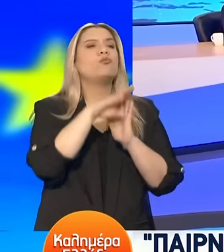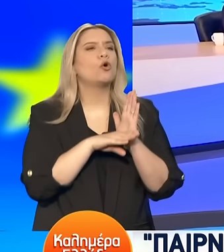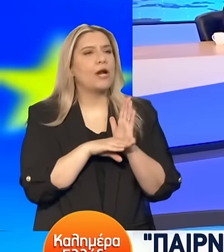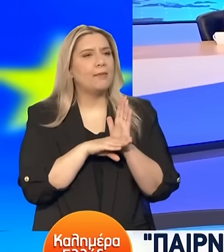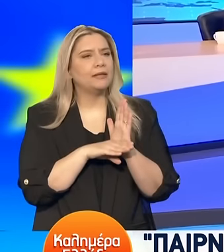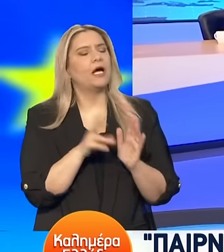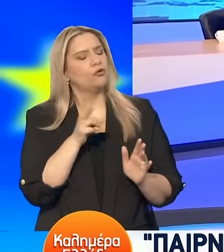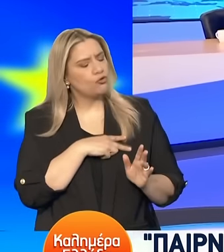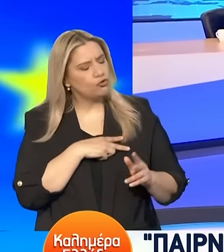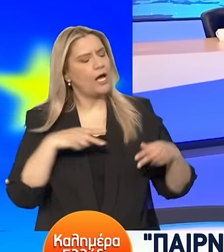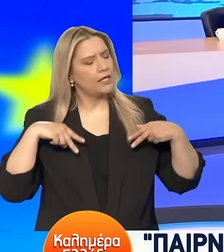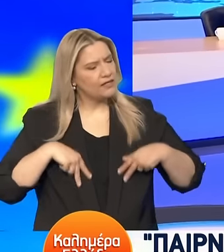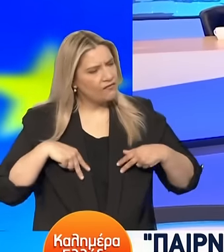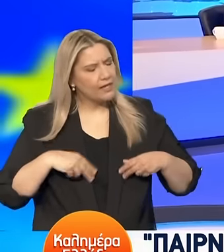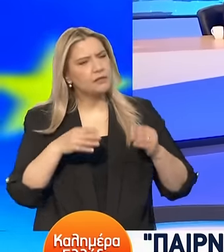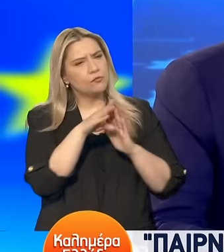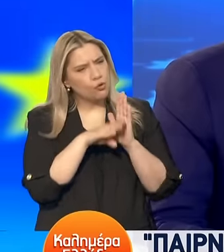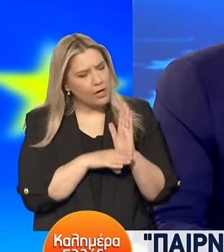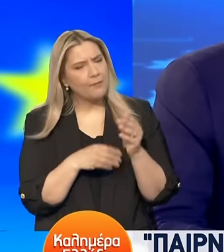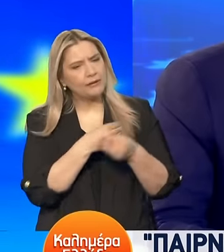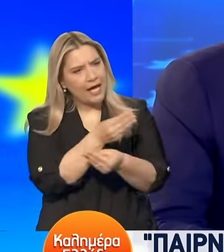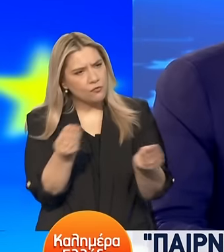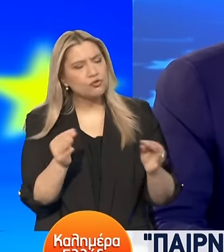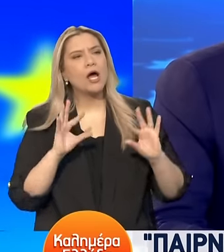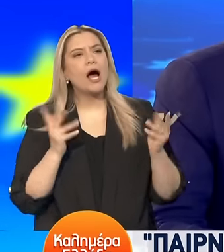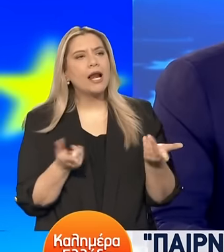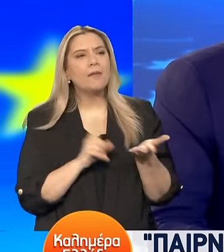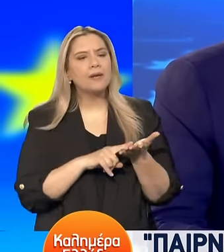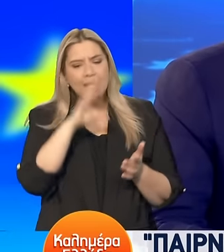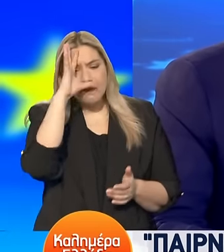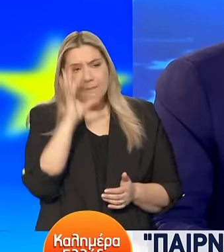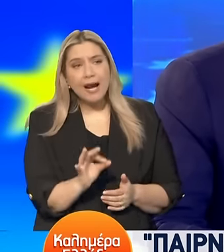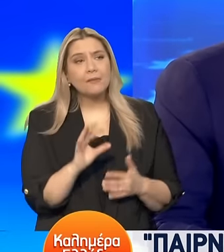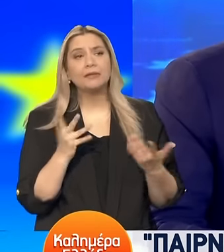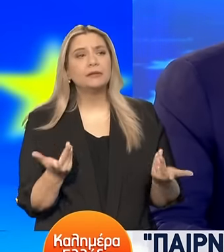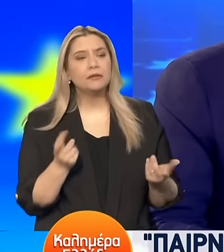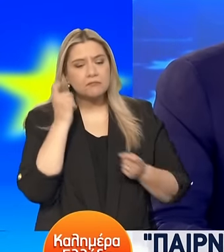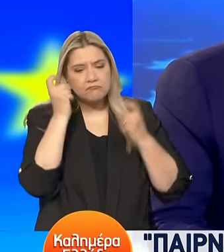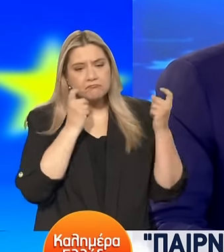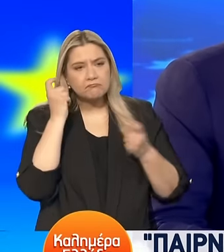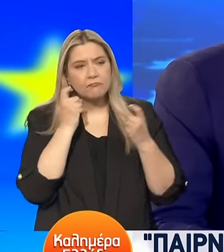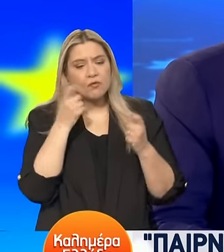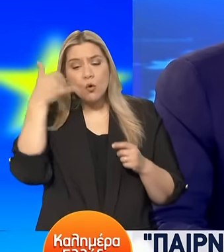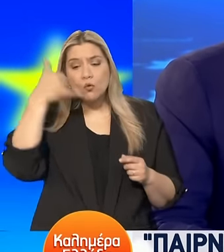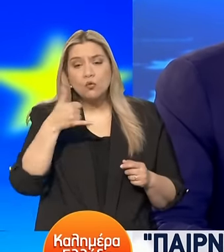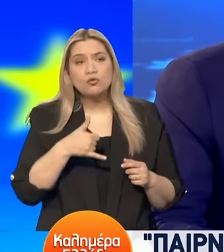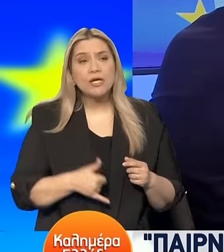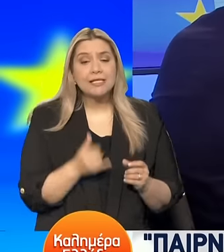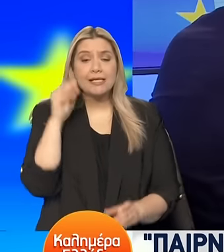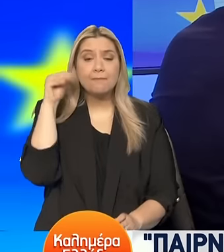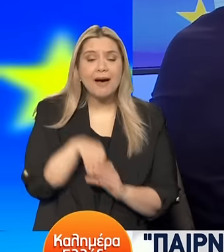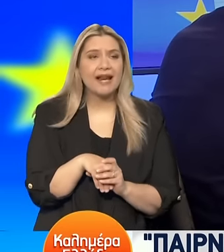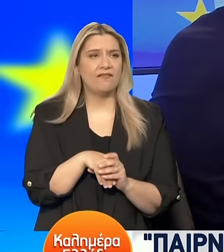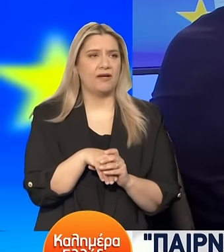μπαίνει κόσμος μέσα σε αυτά τα προγράμματα Να δούμε πρακτικά Να απαντήσουμε στο ερώτημα κύριε πρόεδρε Αν μπορεί να υπάρξει ουσιαστική παρέμβαση στην